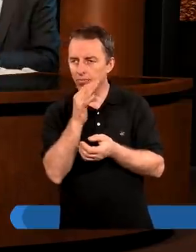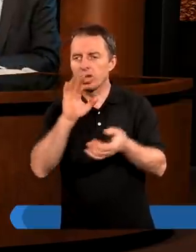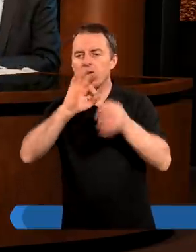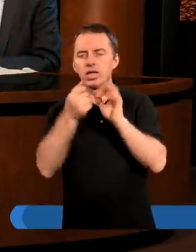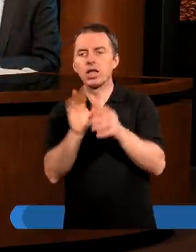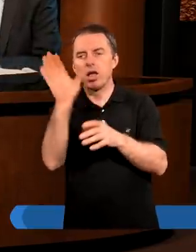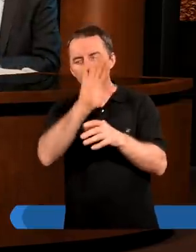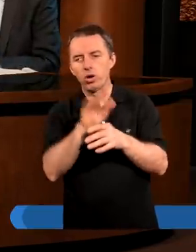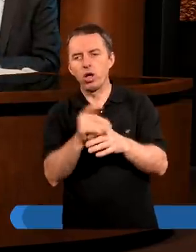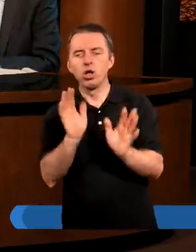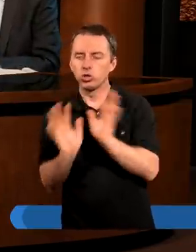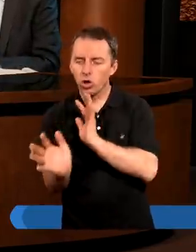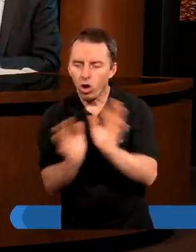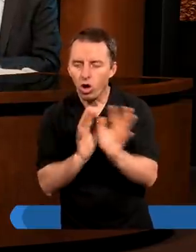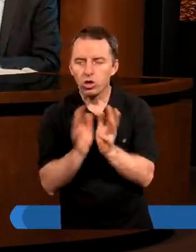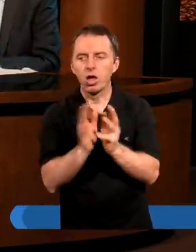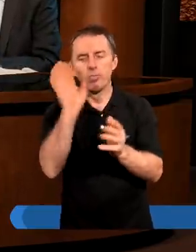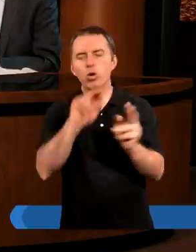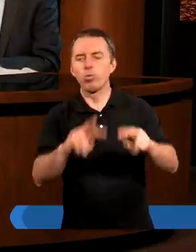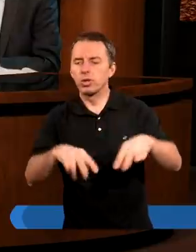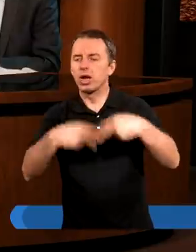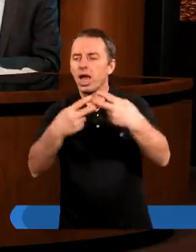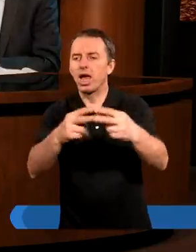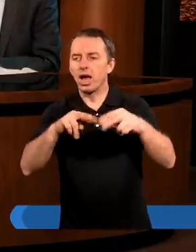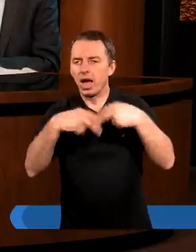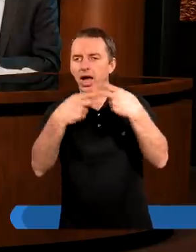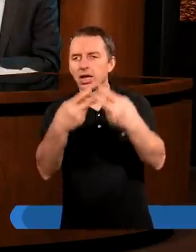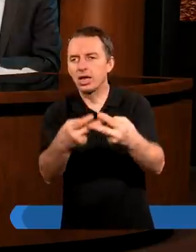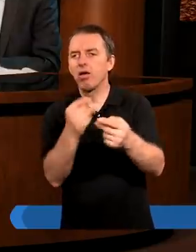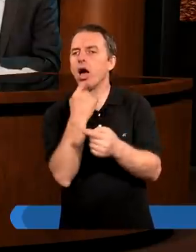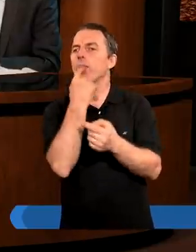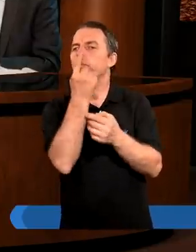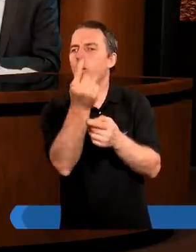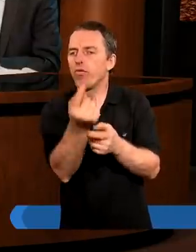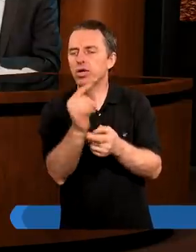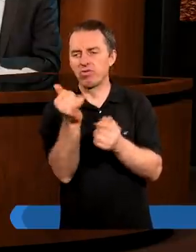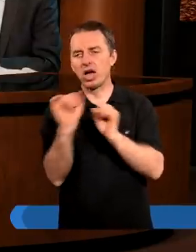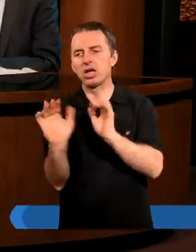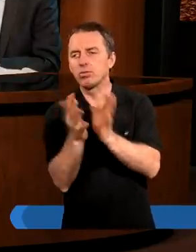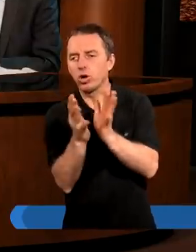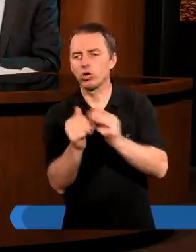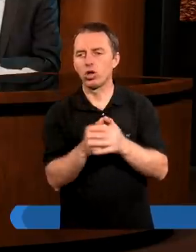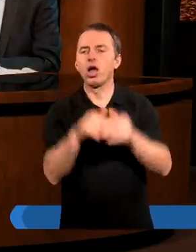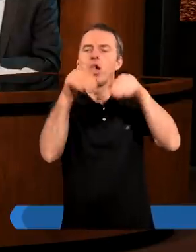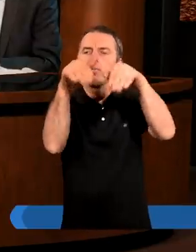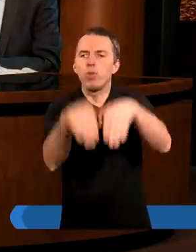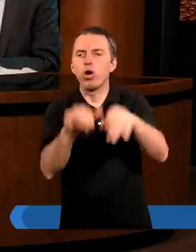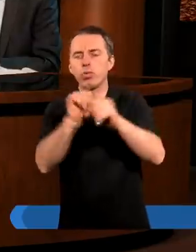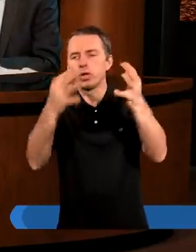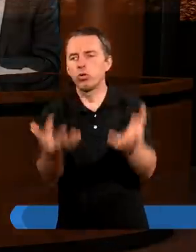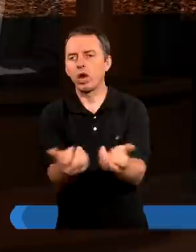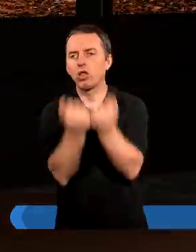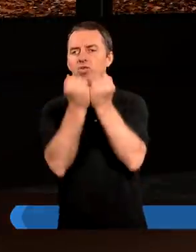gdzie Bóg troszczył się, Bóg przekazywał, Bóg powiedział, w jaki sposób mogą być